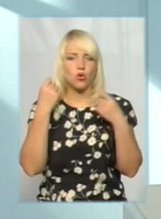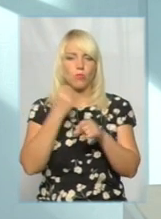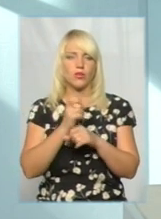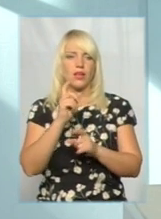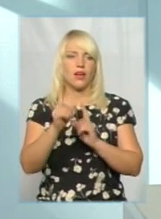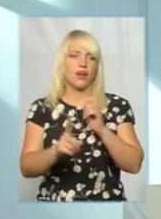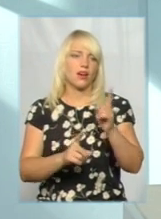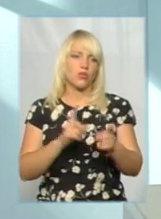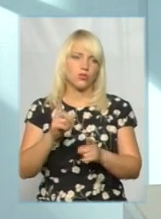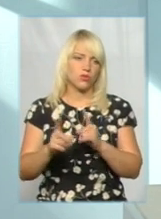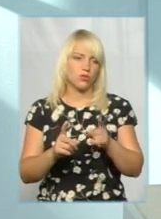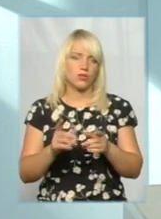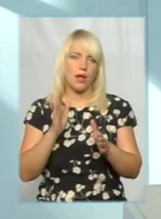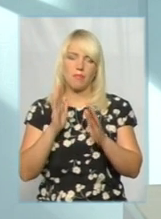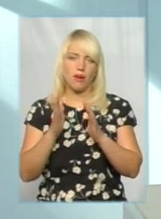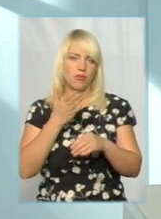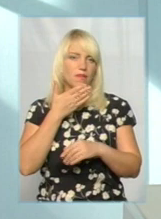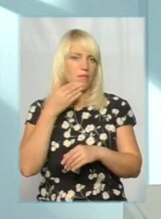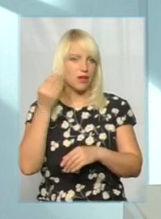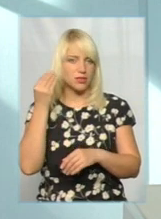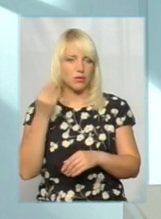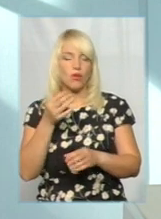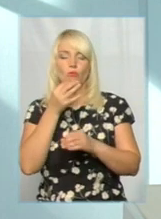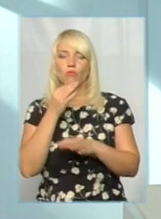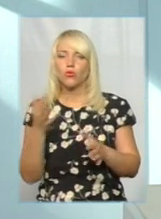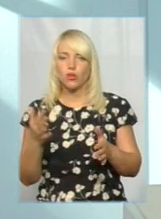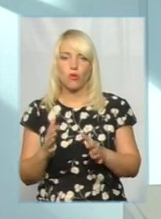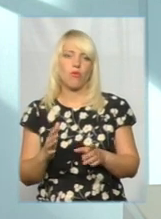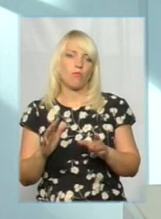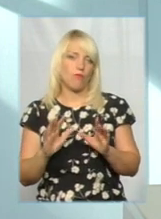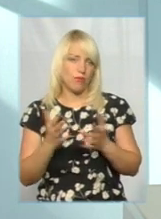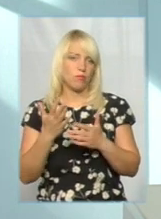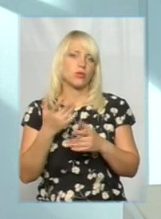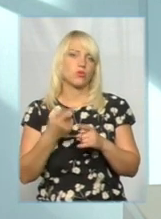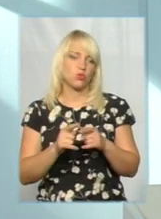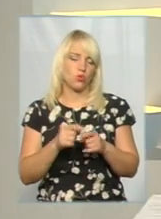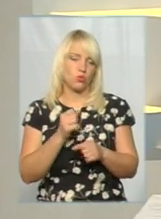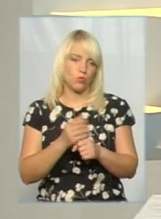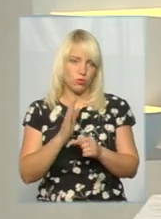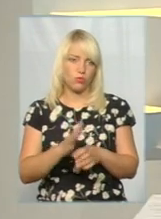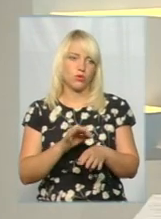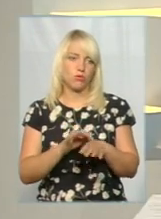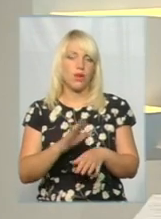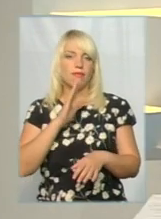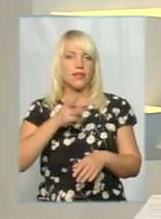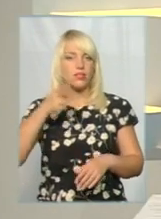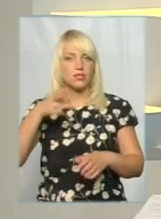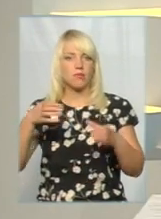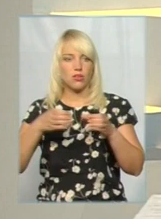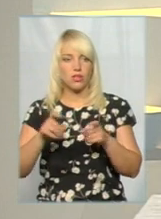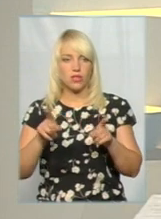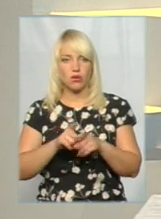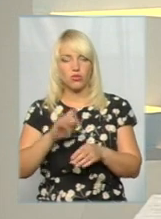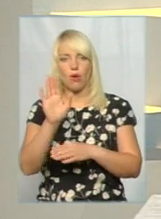парку, навіть немає сенсу. Мо в будь-якому випадку ту роботу будемо проводити. Наша знімальна група сьогодні теж